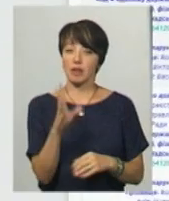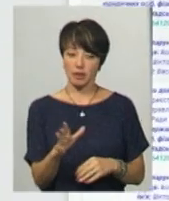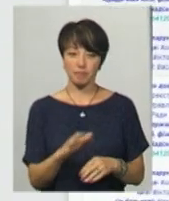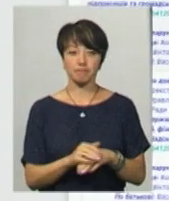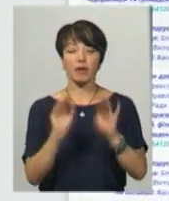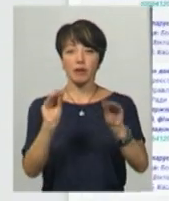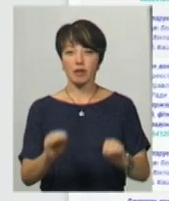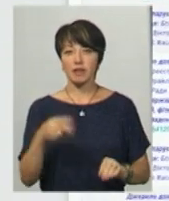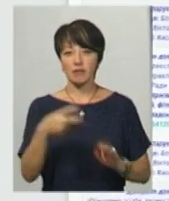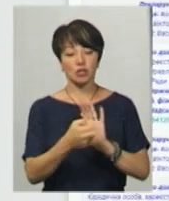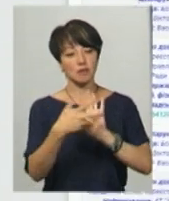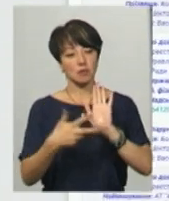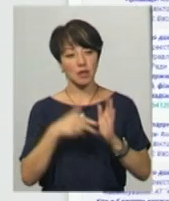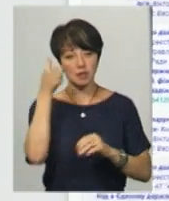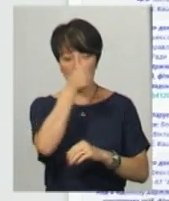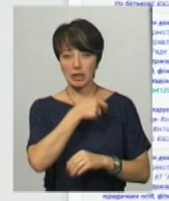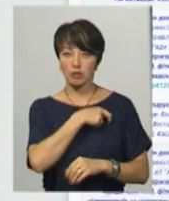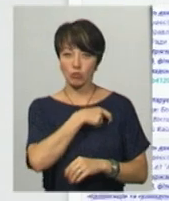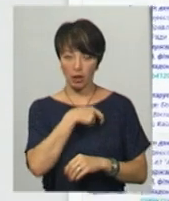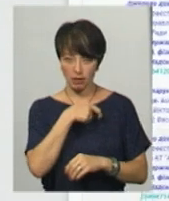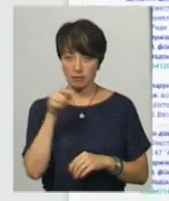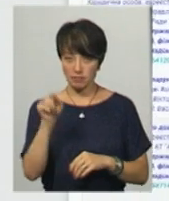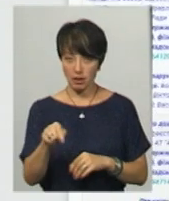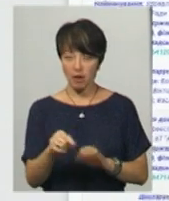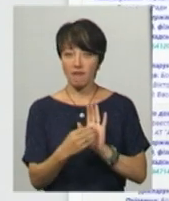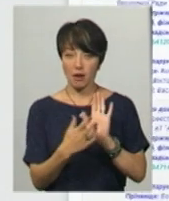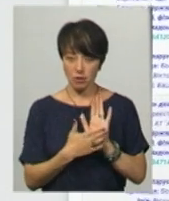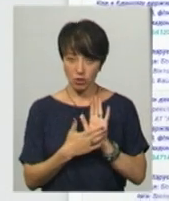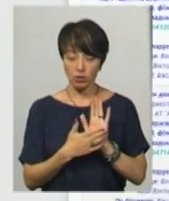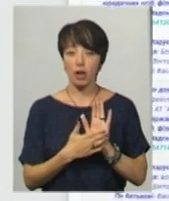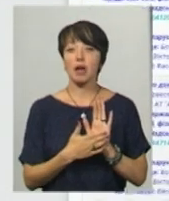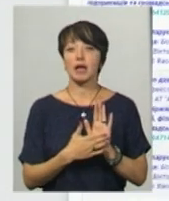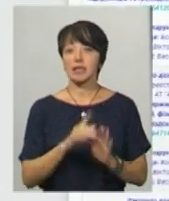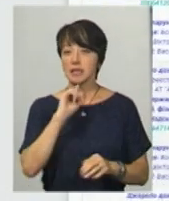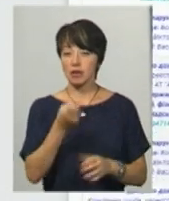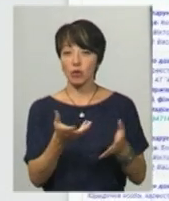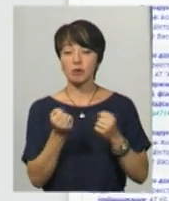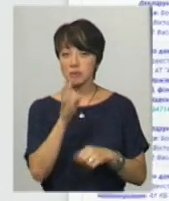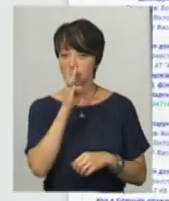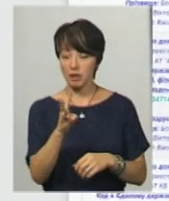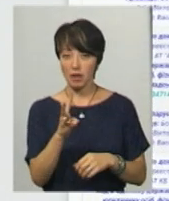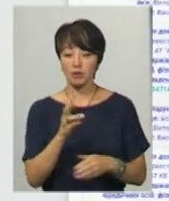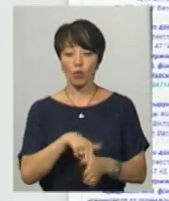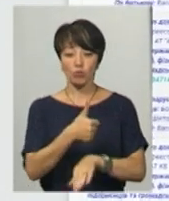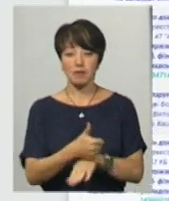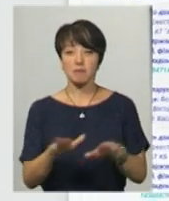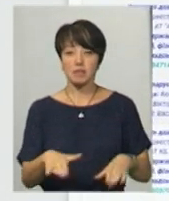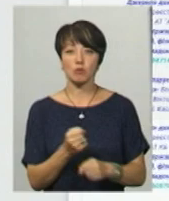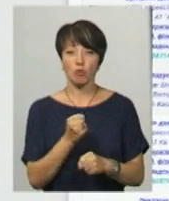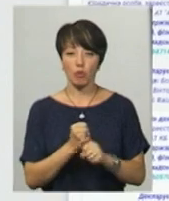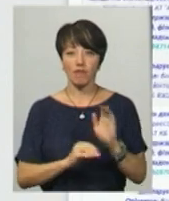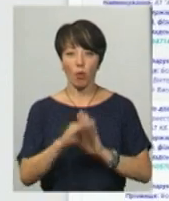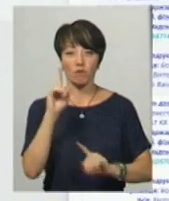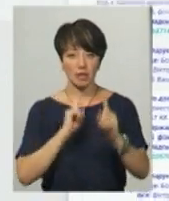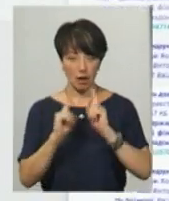У декларації за 2018 рік депутата восьмого скликання вказано, Віктор Бондар за рік отримав заробітну плату за основним місцем роботи у